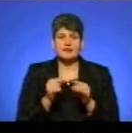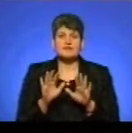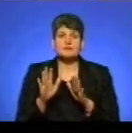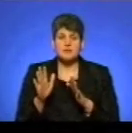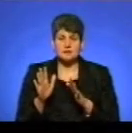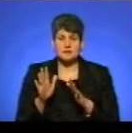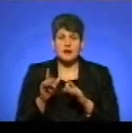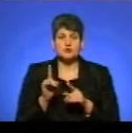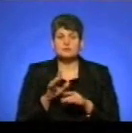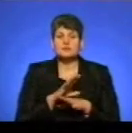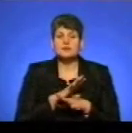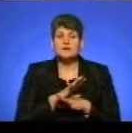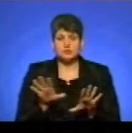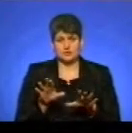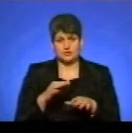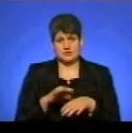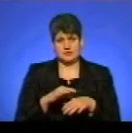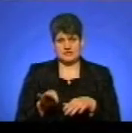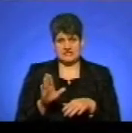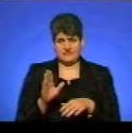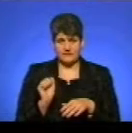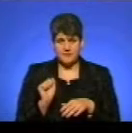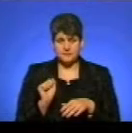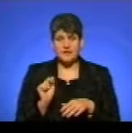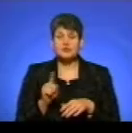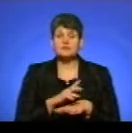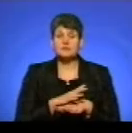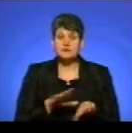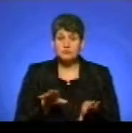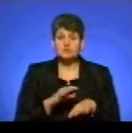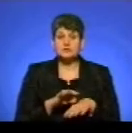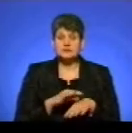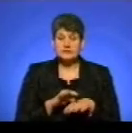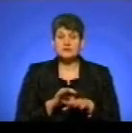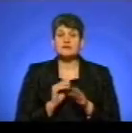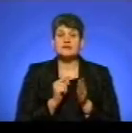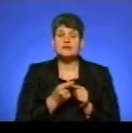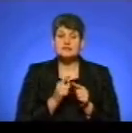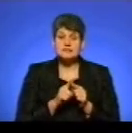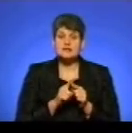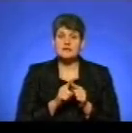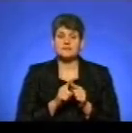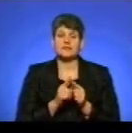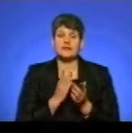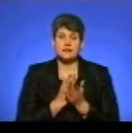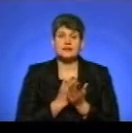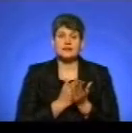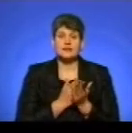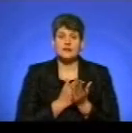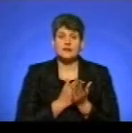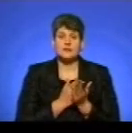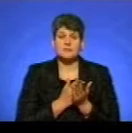запобігання насильству. І запобігання якраз включає в себе направлення як